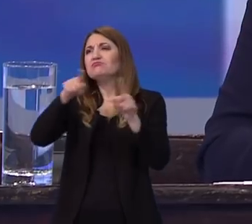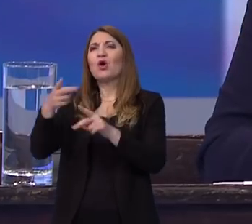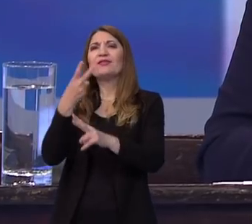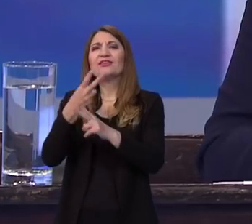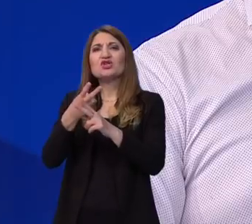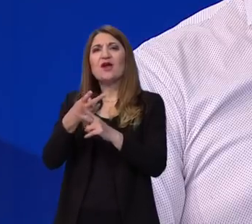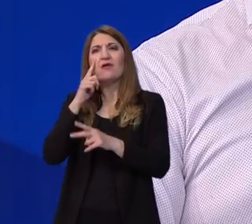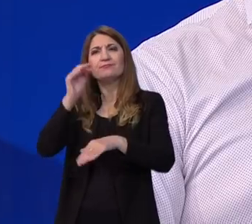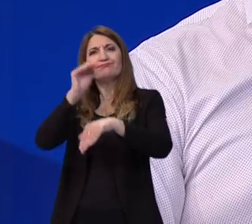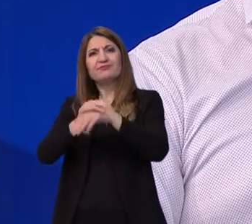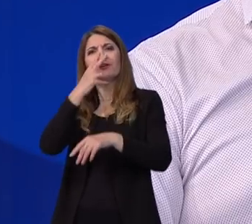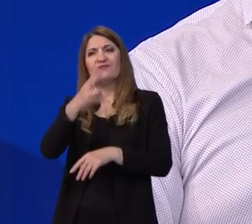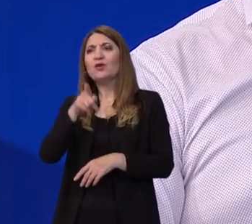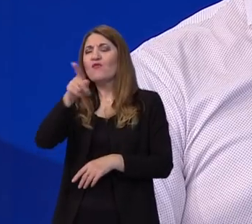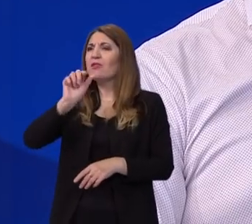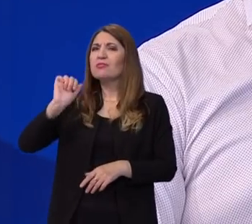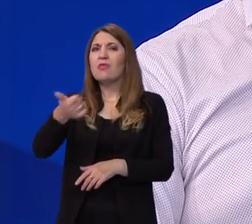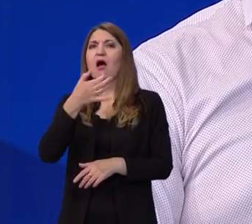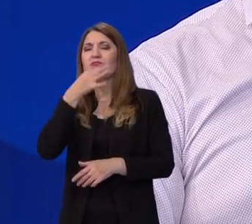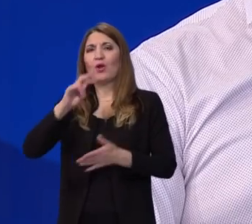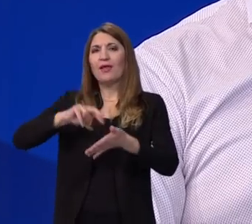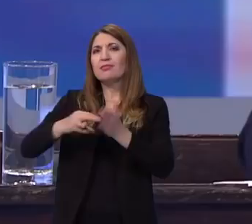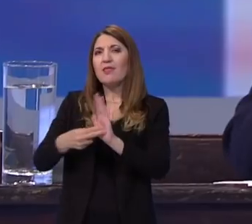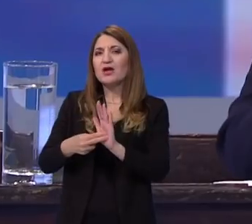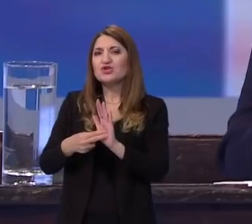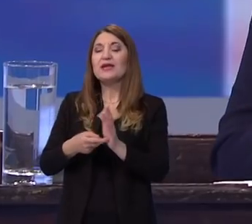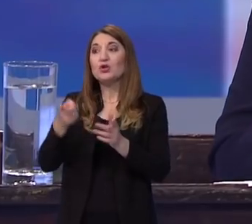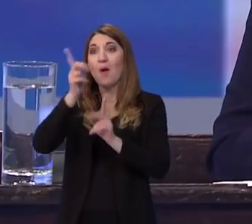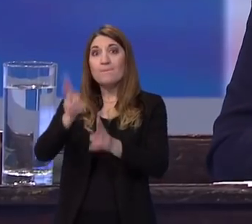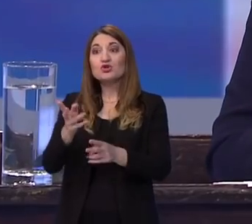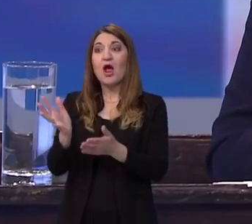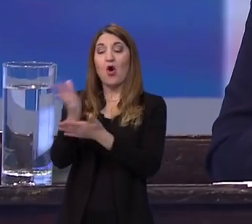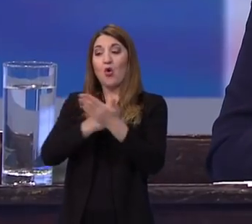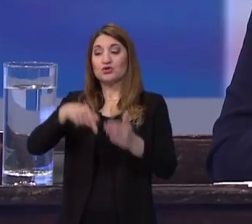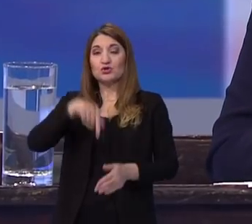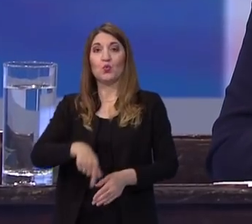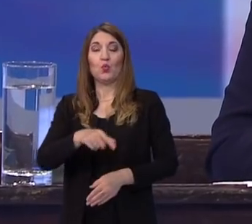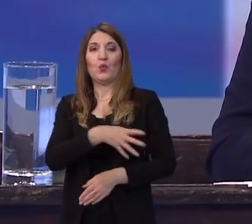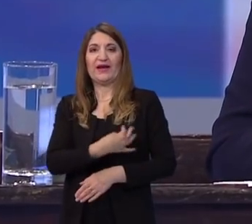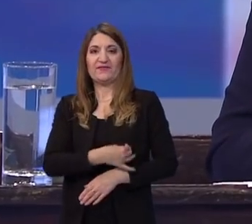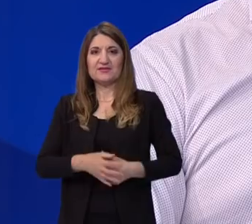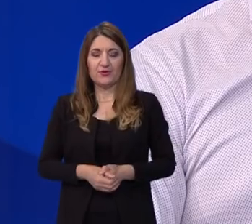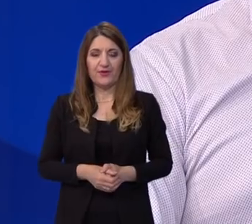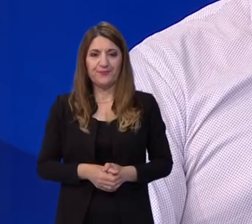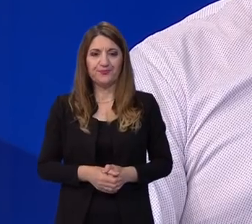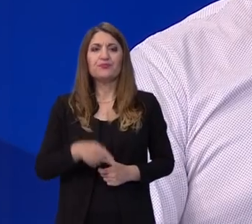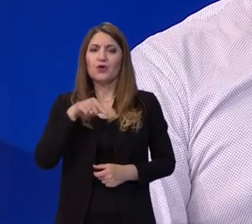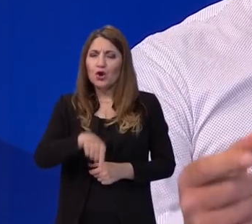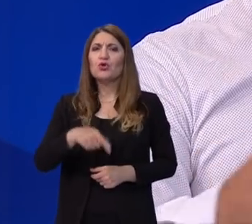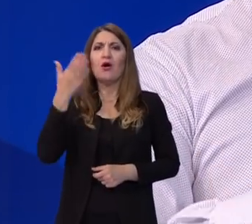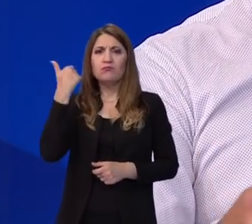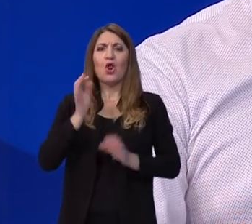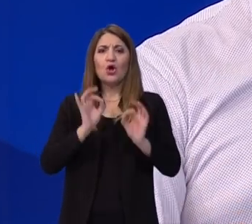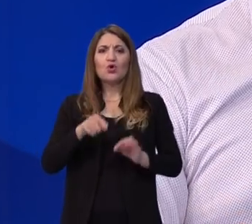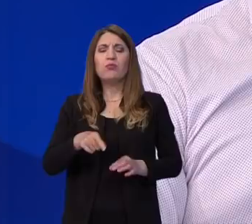najbolje čini očinio najzanimljivijim i možda primjenjivim u Hrvatskoj? Pa je, ta online nastave je bila dobra zato što smo